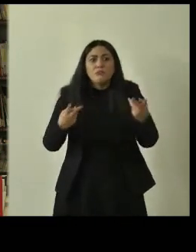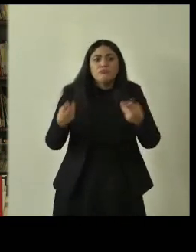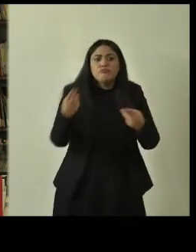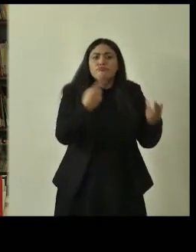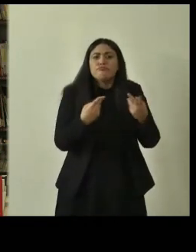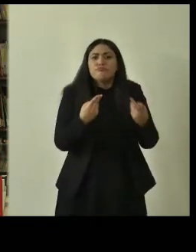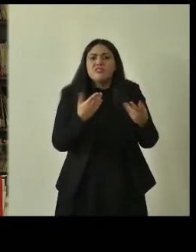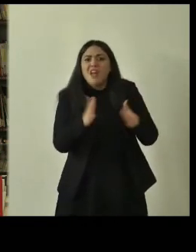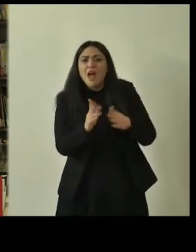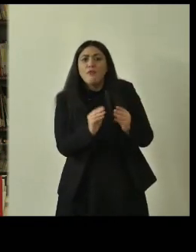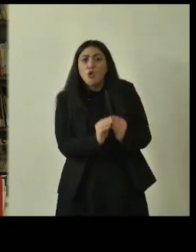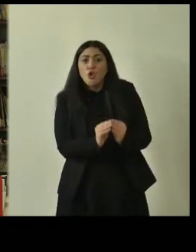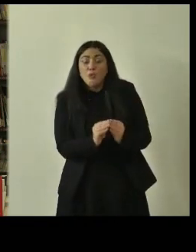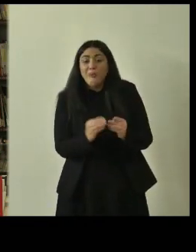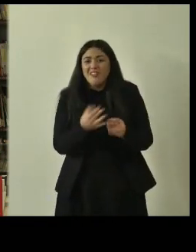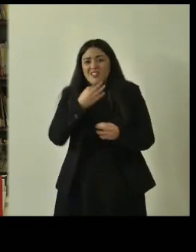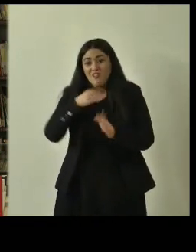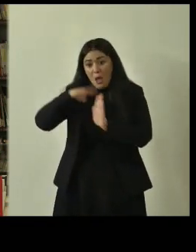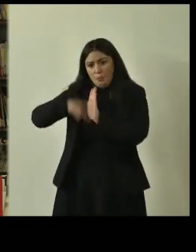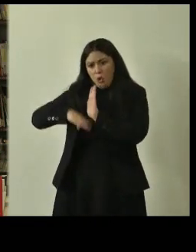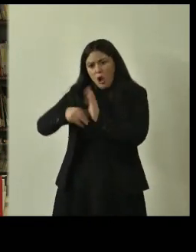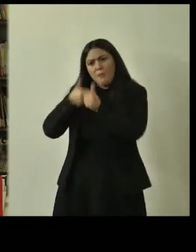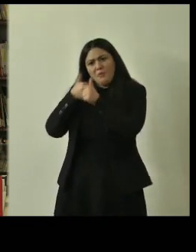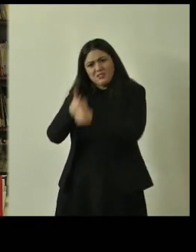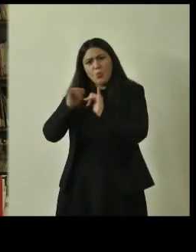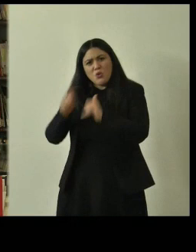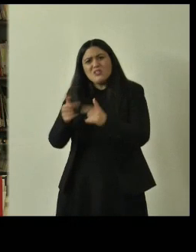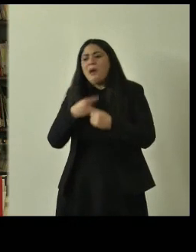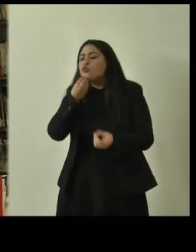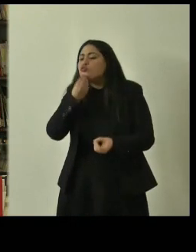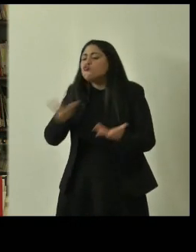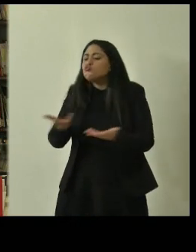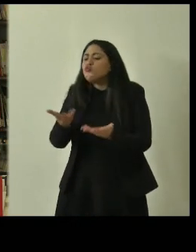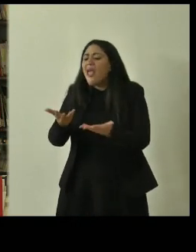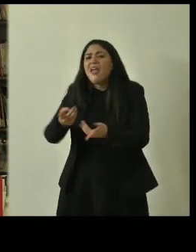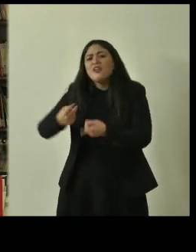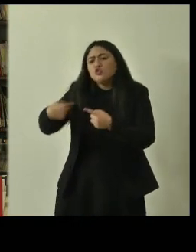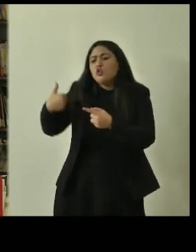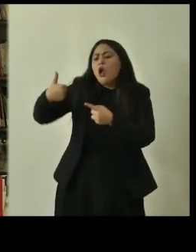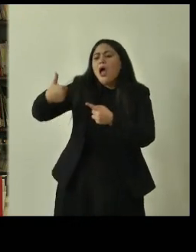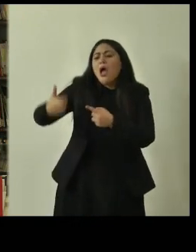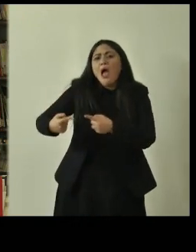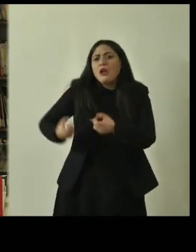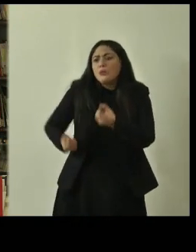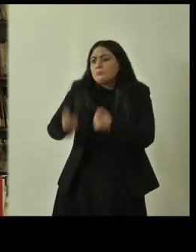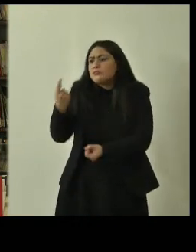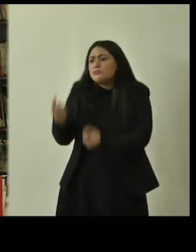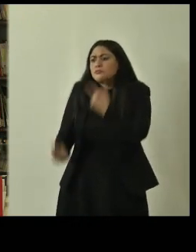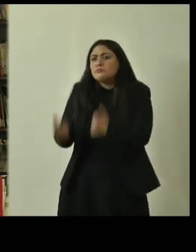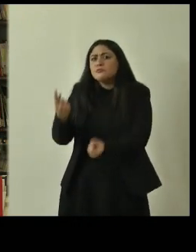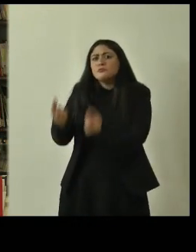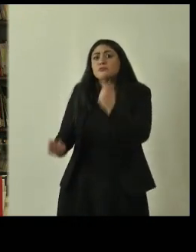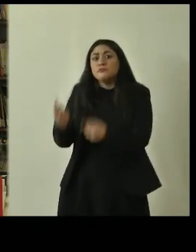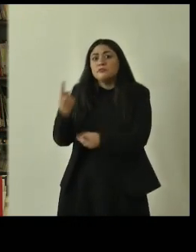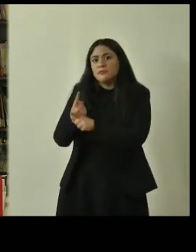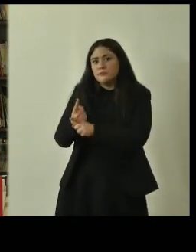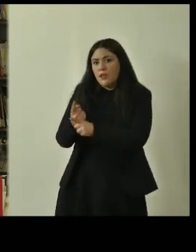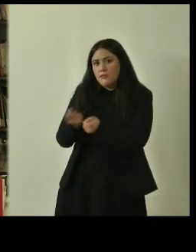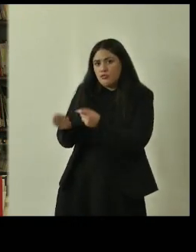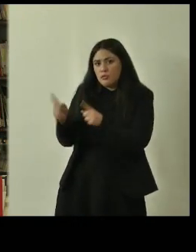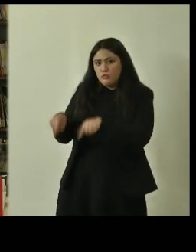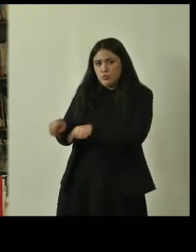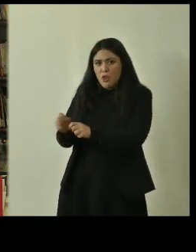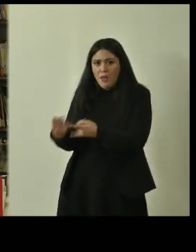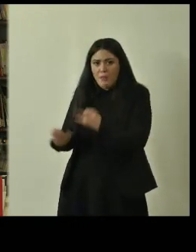di quelli programmabili ma quelle che vengono tra un bando e l'altro dobbiamo gestire anche quell'interregno lì. Poi dobbiamo